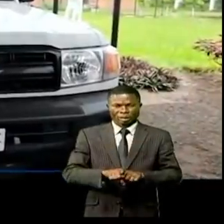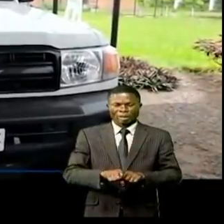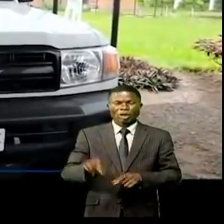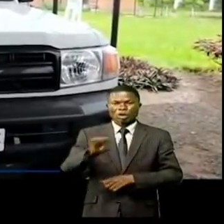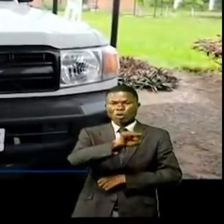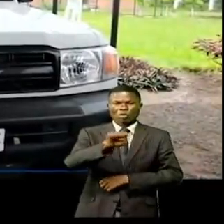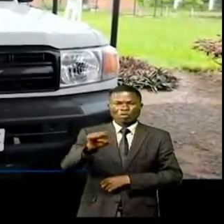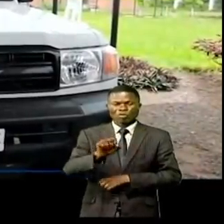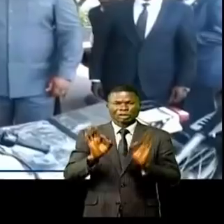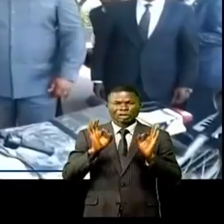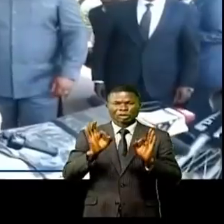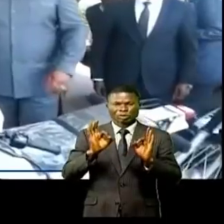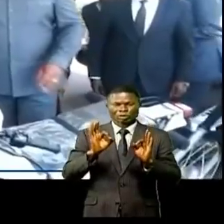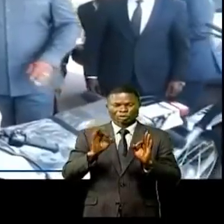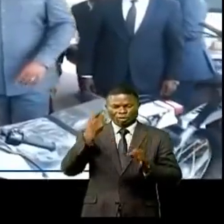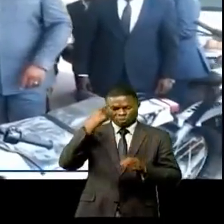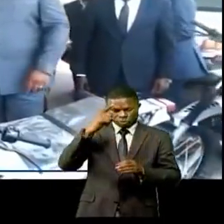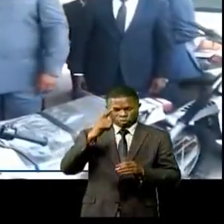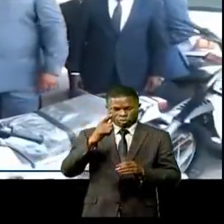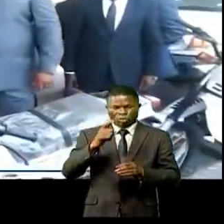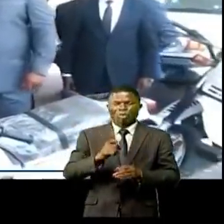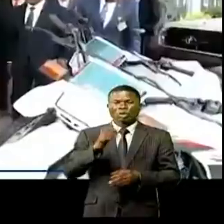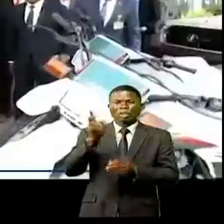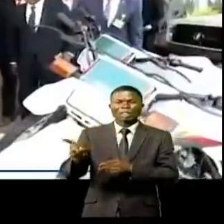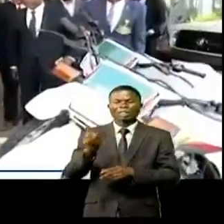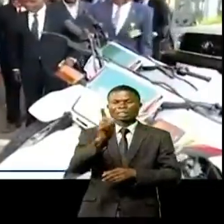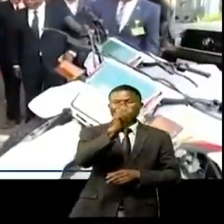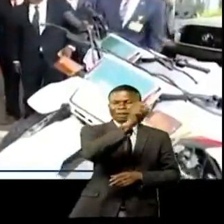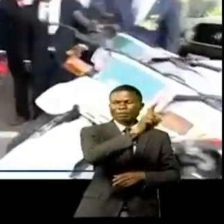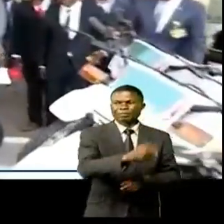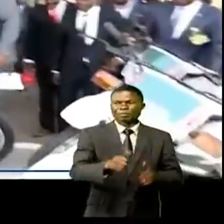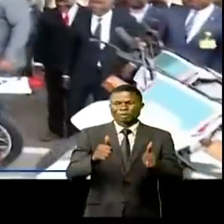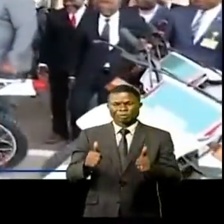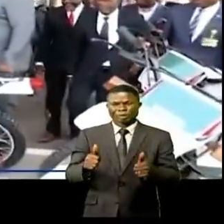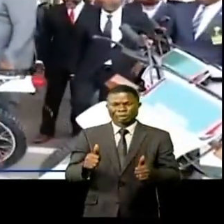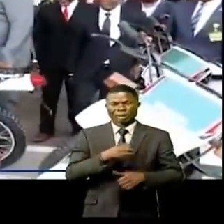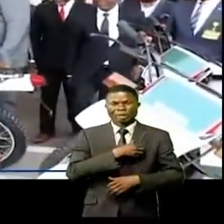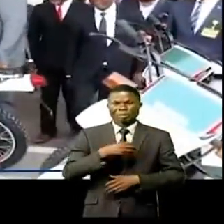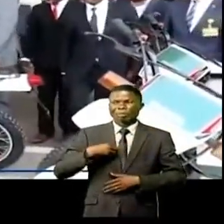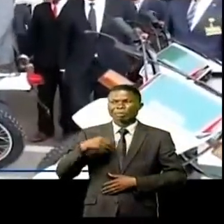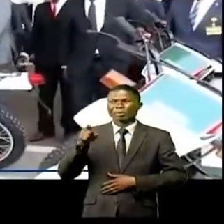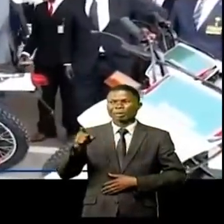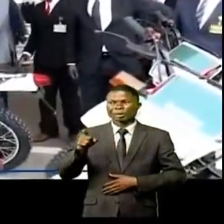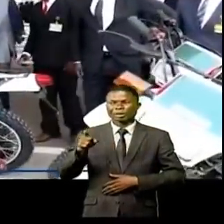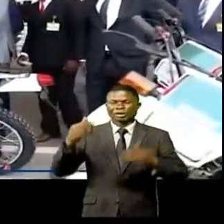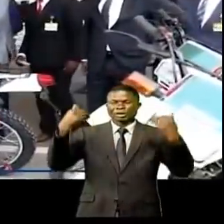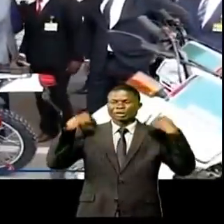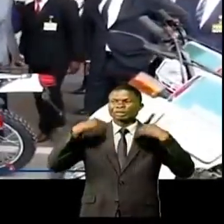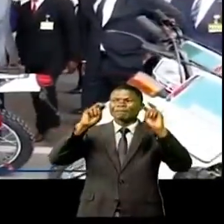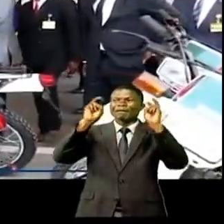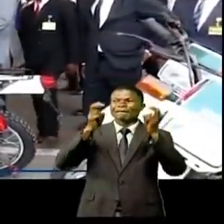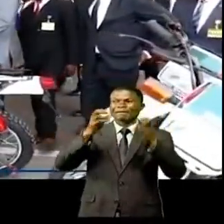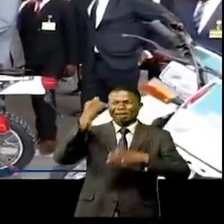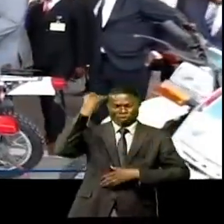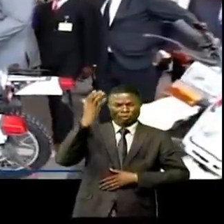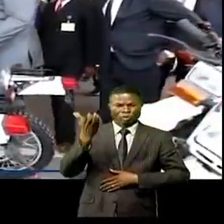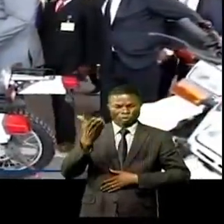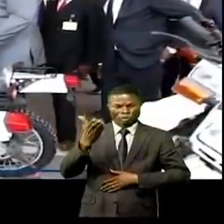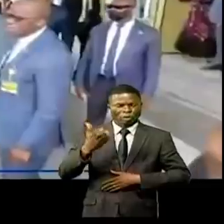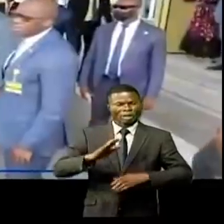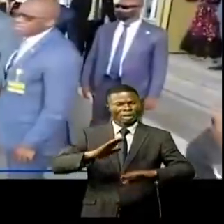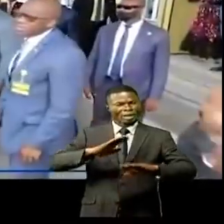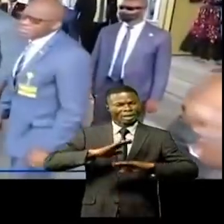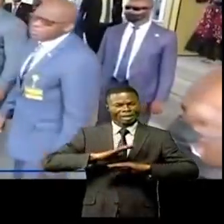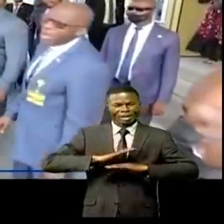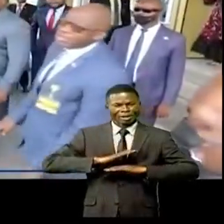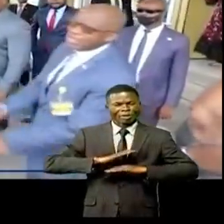pour consolider l'effectivité de l'administration territoriale. Micheline Ayaki, maire de Lumumba-Ville, dit être très satisfaite de